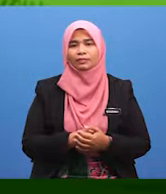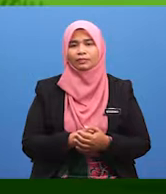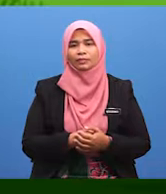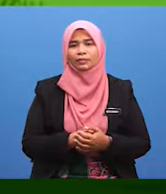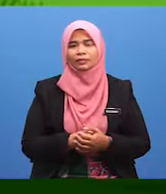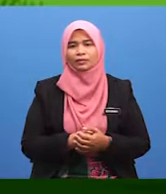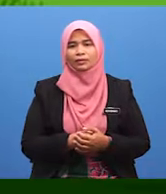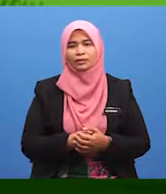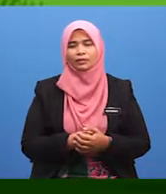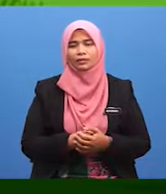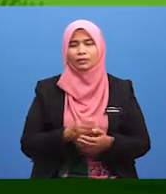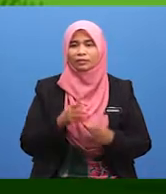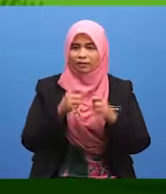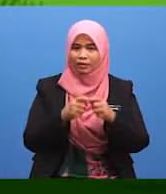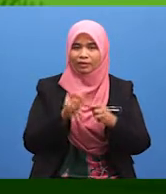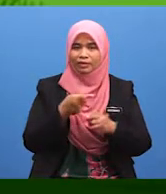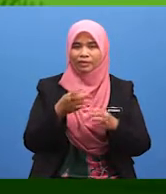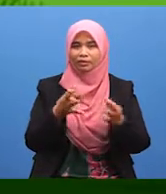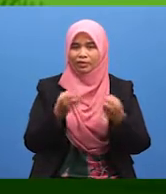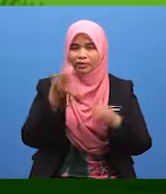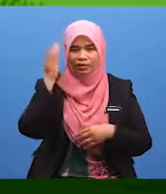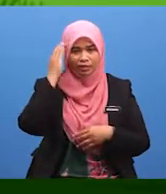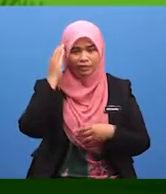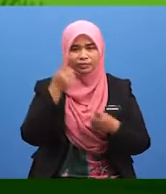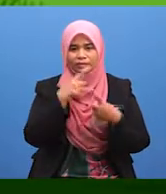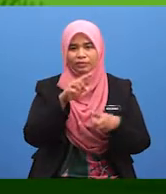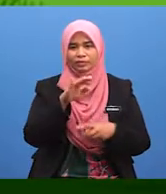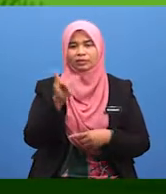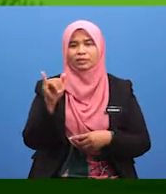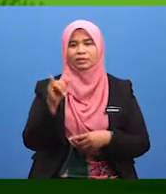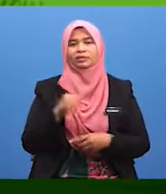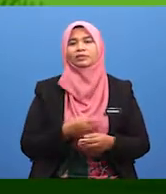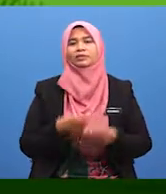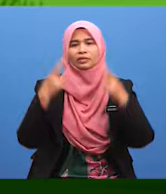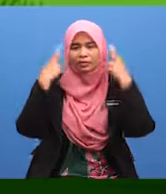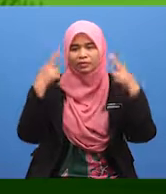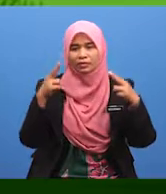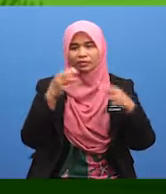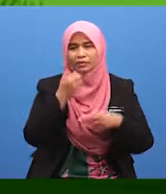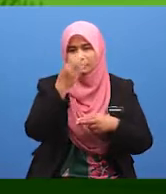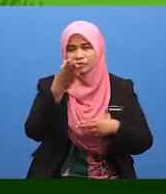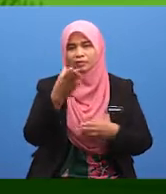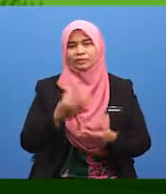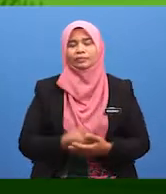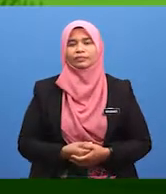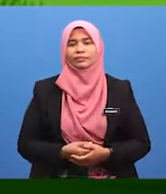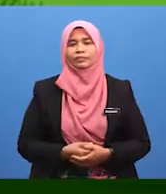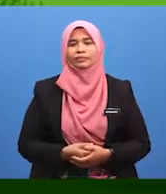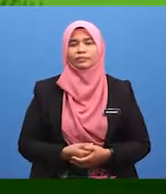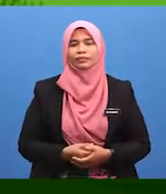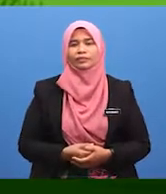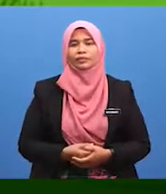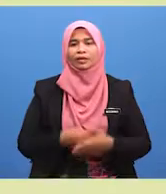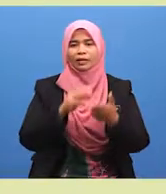Tentulah kita ingin mengetahui jawapannya? Maka ustaz jawab melalui pandangan